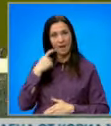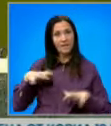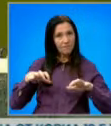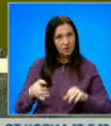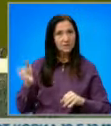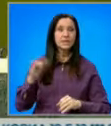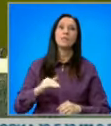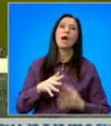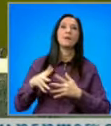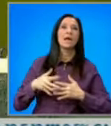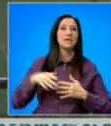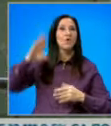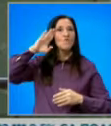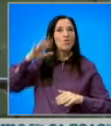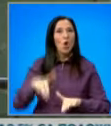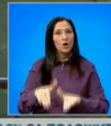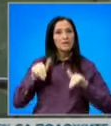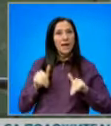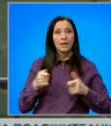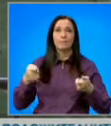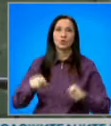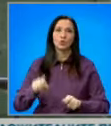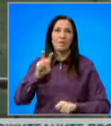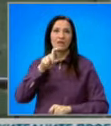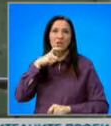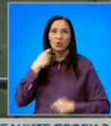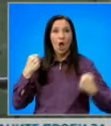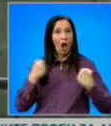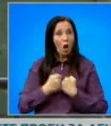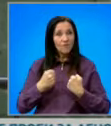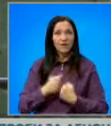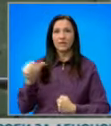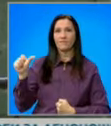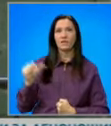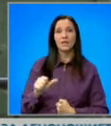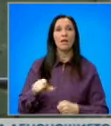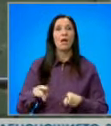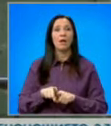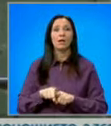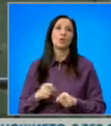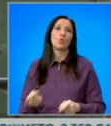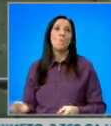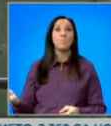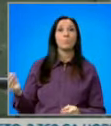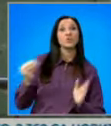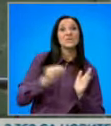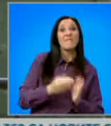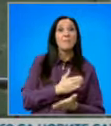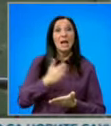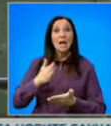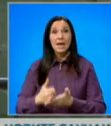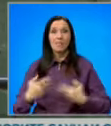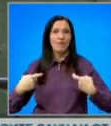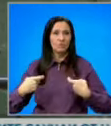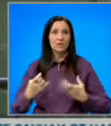след американското военно изтегляне. Приключихме 20 годишен конфликт в Афганистан и като слагаме крайна една непоколебима